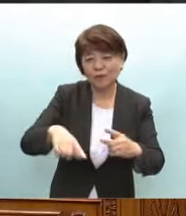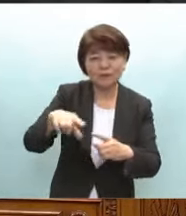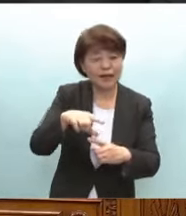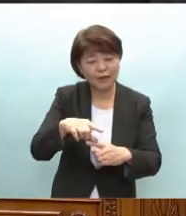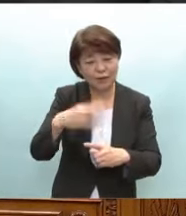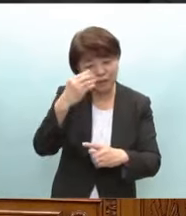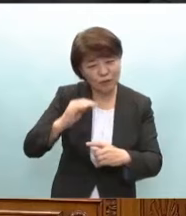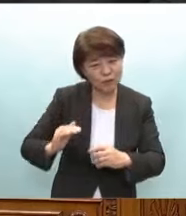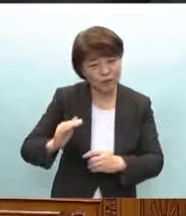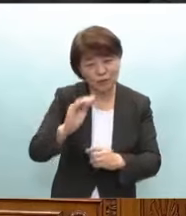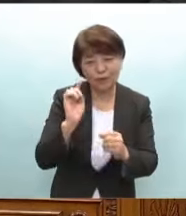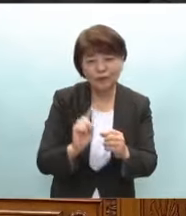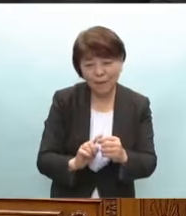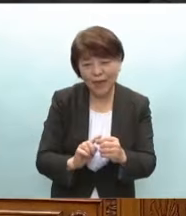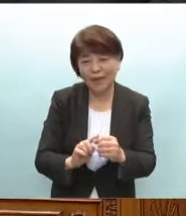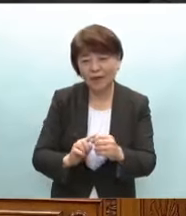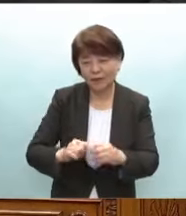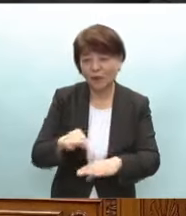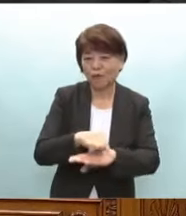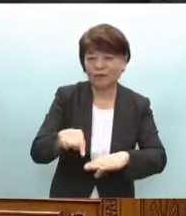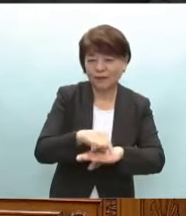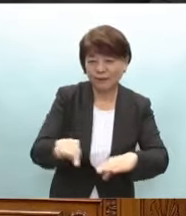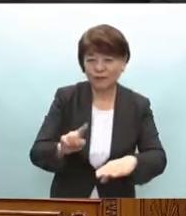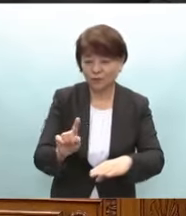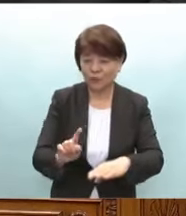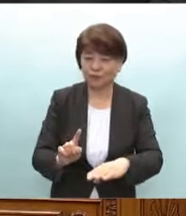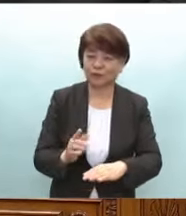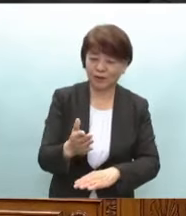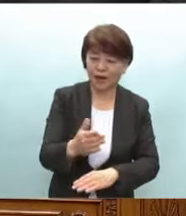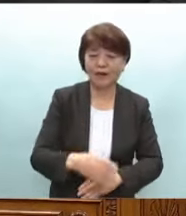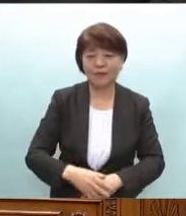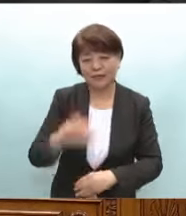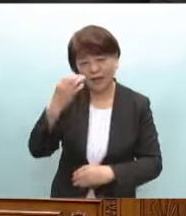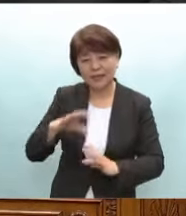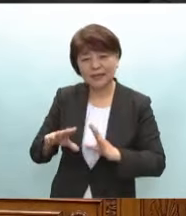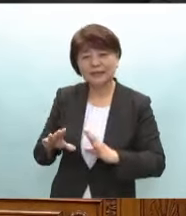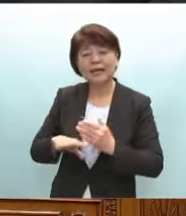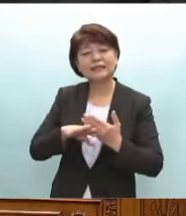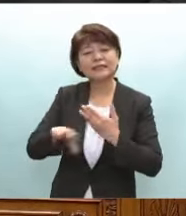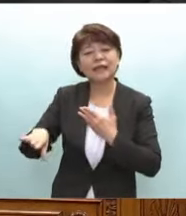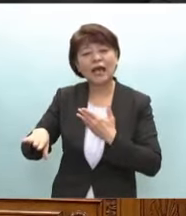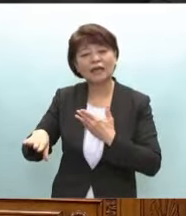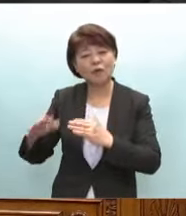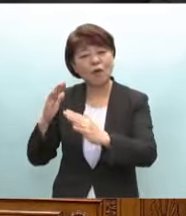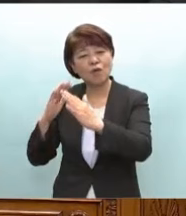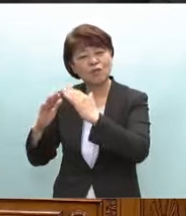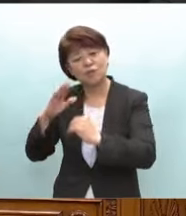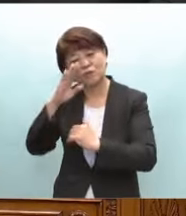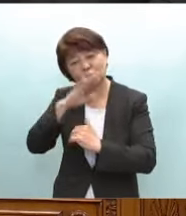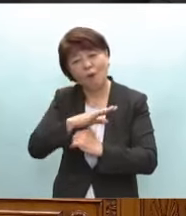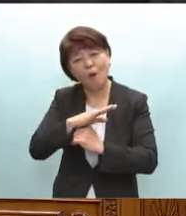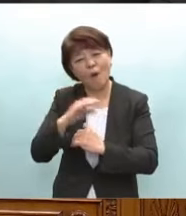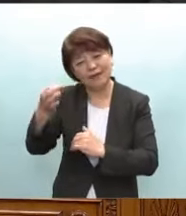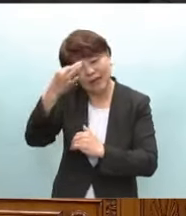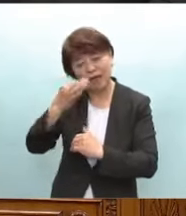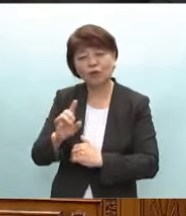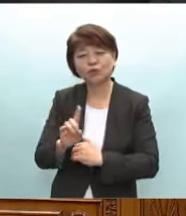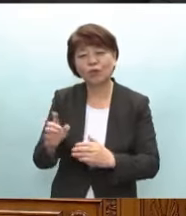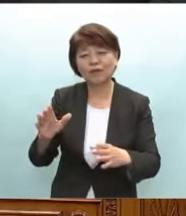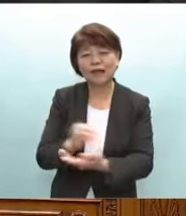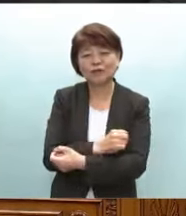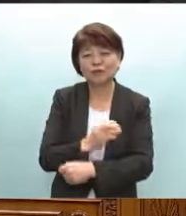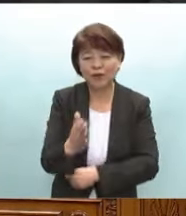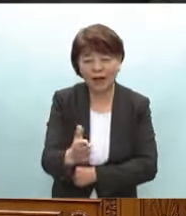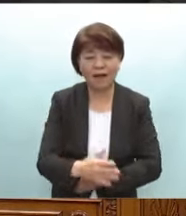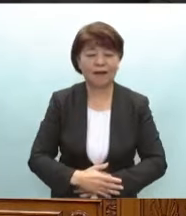プランの作成と実行にどう取り組むのかそして被災地以外の風評被害をどう払拭するのか総理にお尋ねします